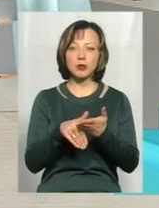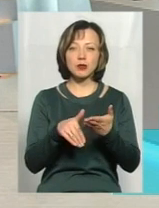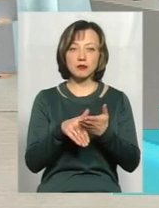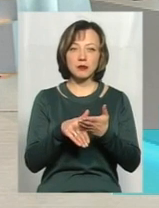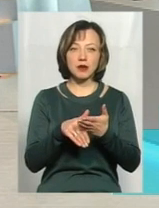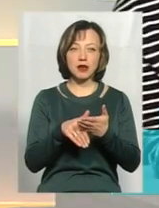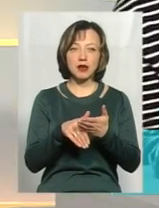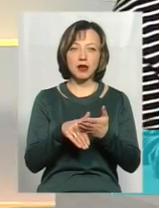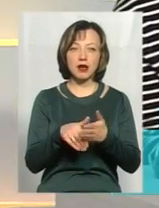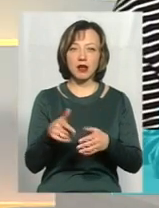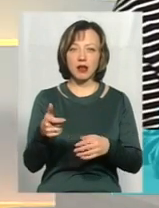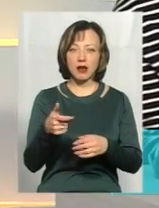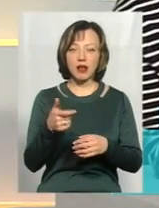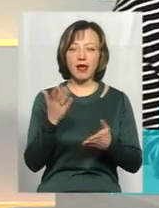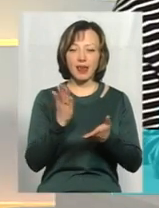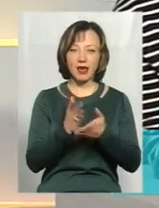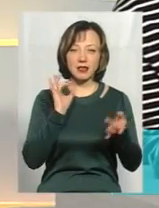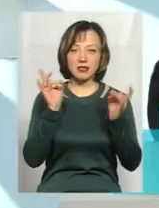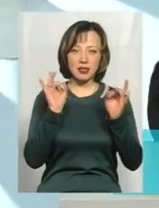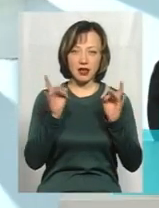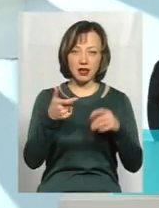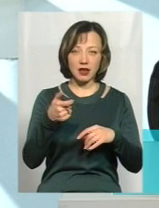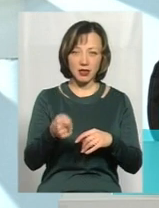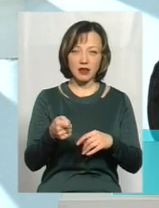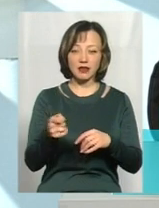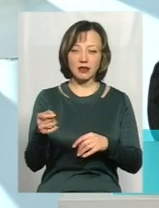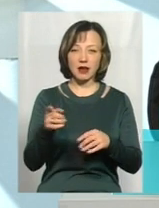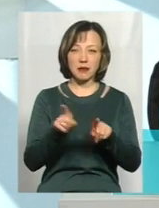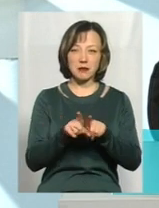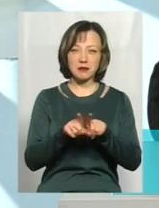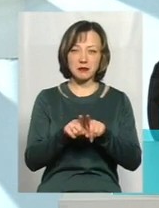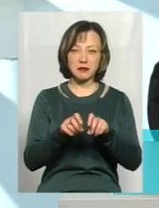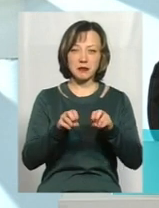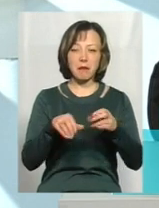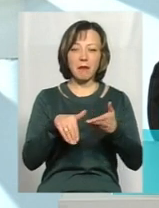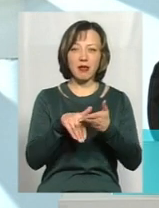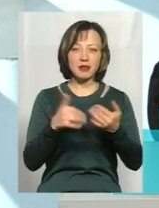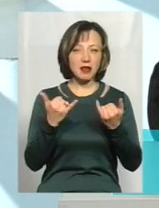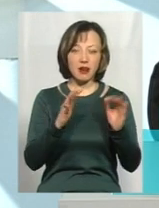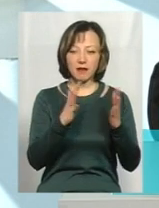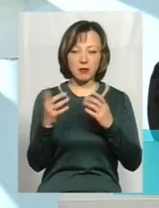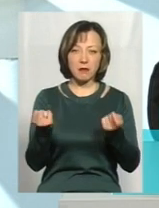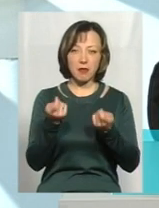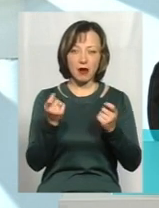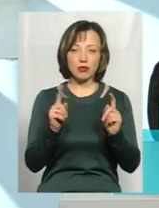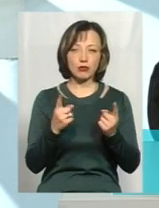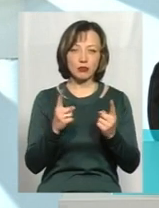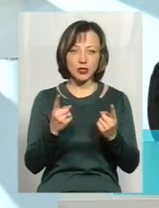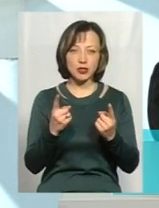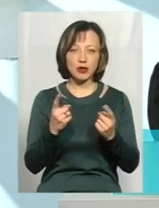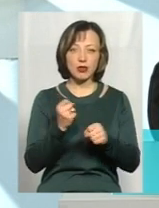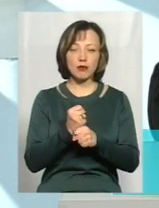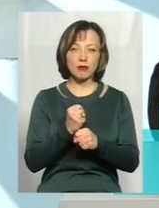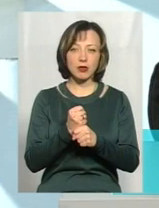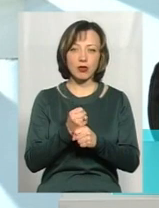яких є сигналізація? Так, сигналізація або центральний замок. На щастя, у нас таких випадків зараз мало, тому що йде